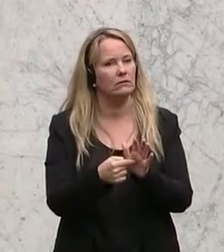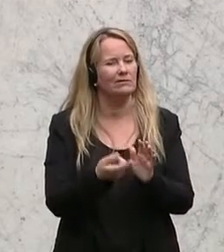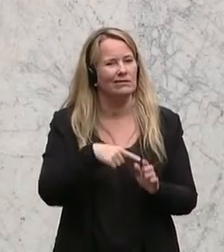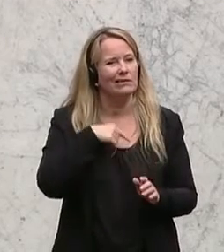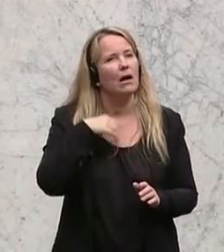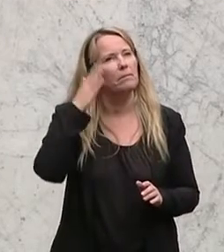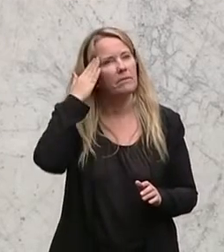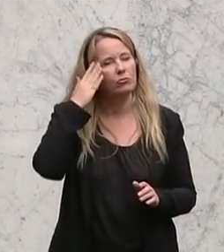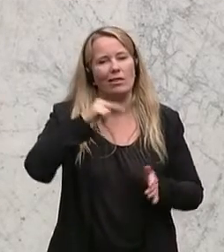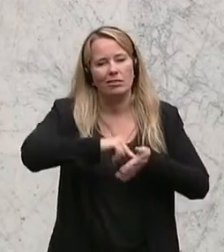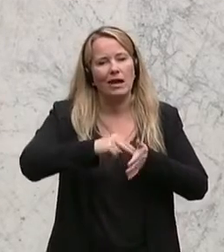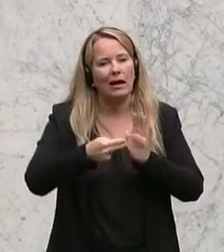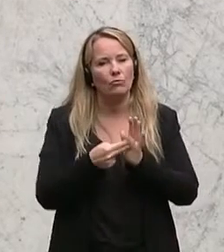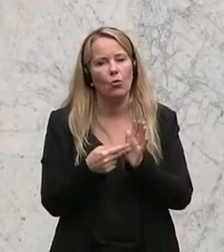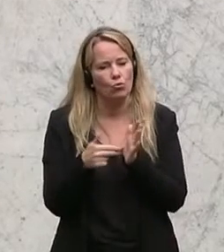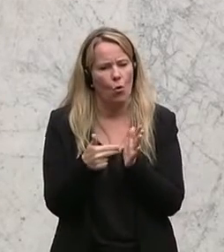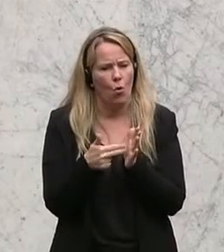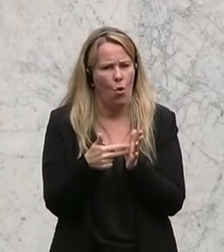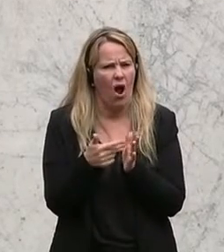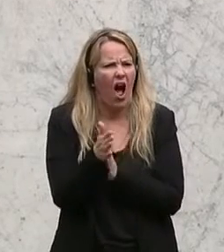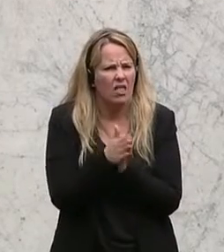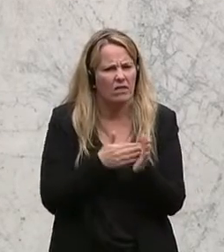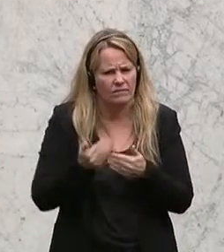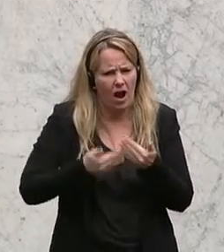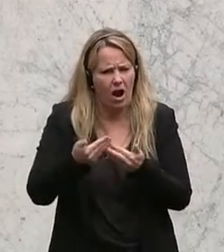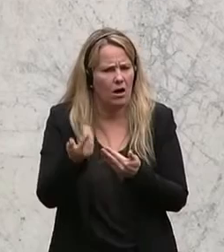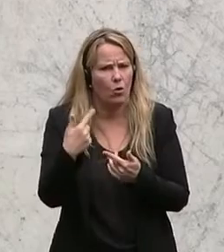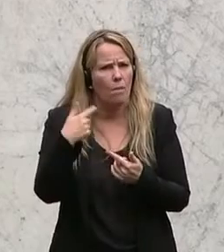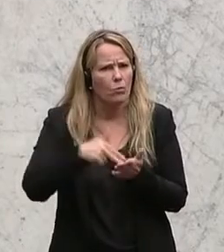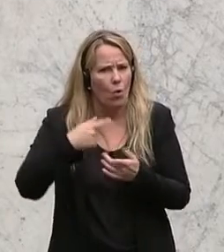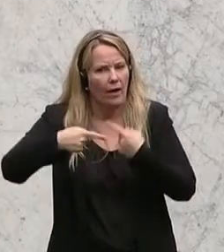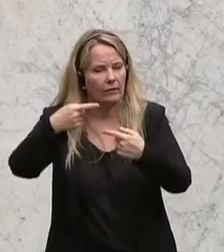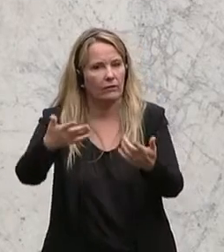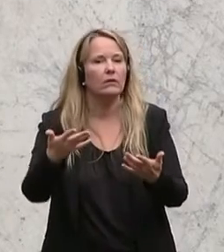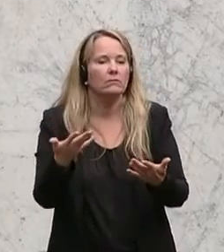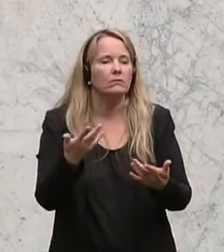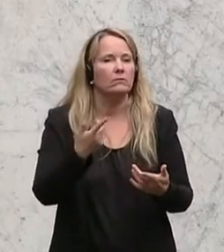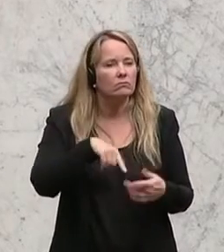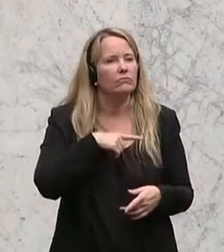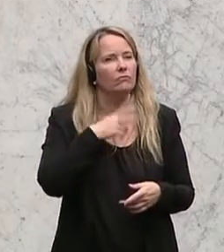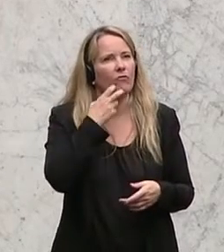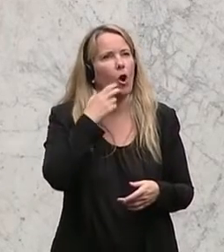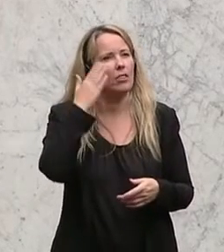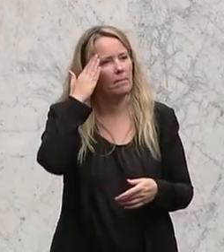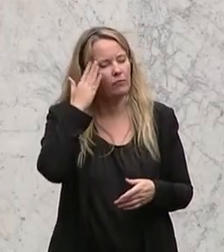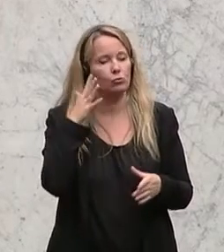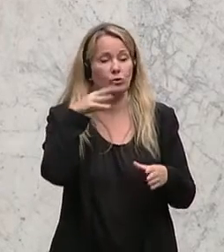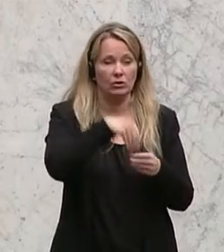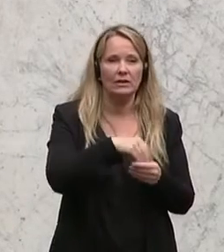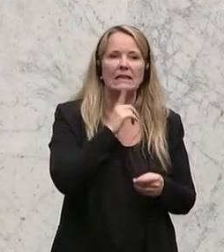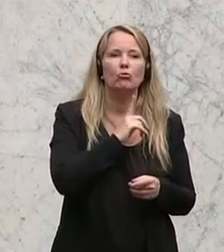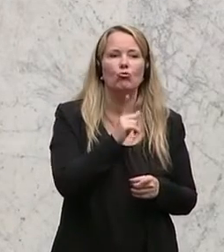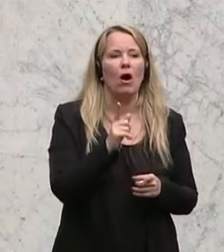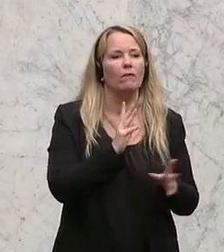bewusst sind, dass das technologisch noch in den Anfangsschuhen ist und dass das noch ganz am Anfang steht. Aber wir wollen bewusst außer den